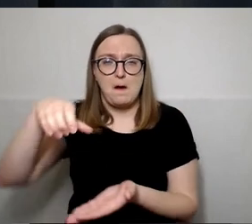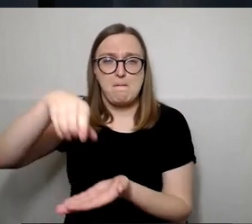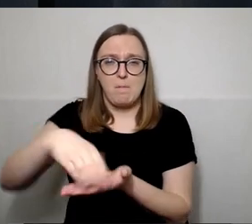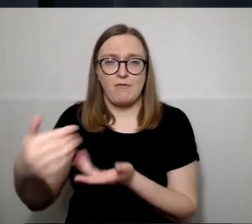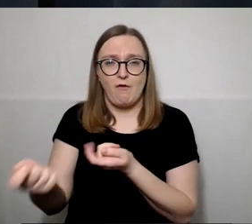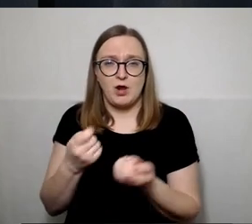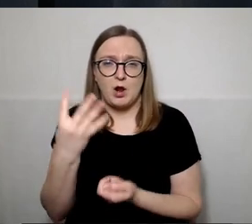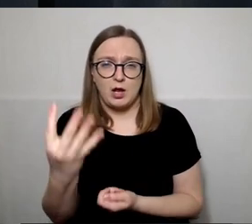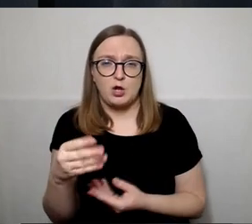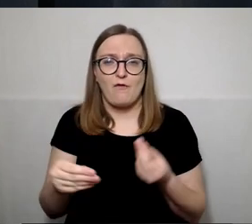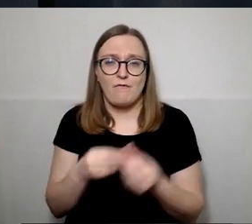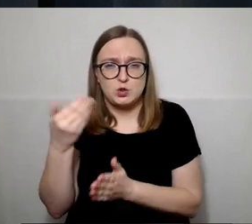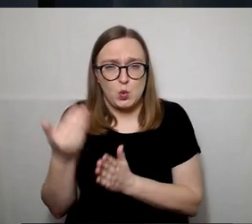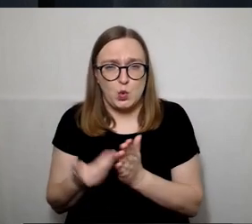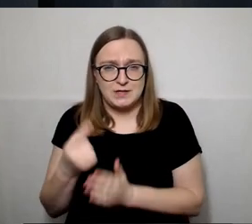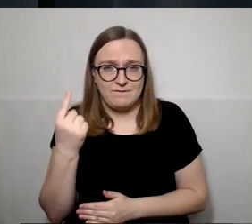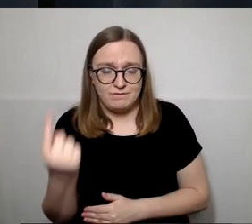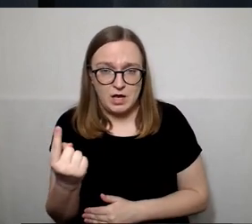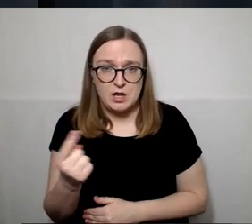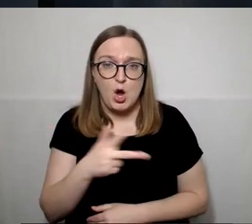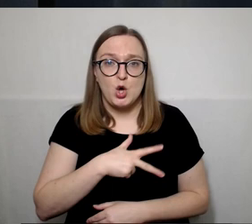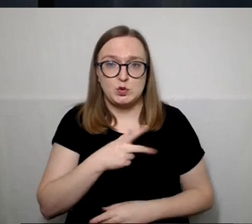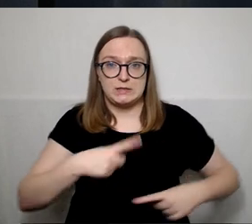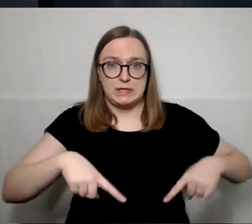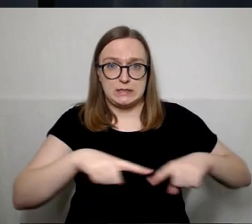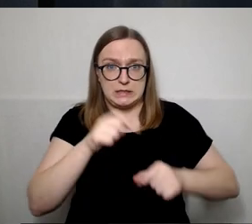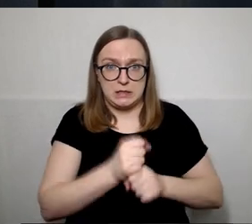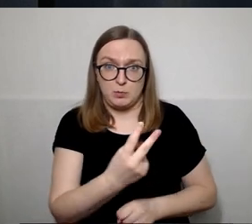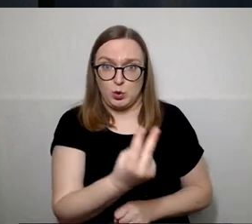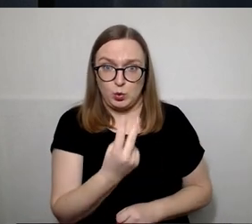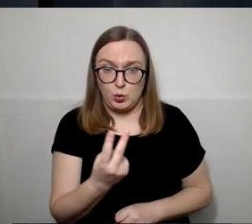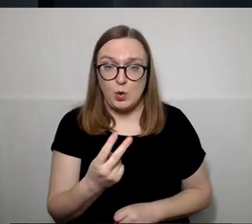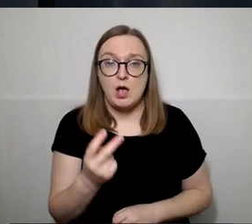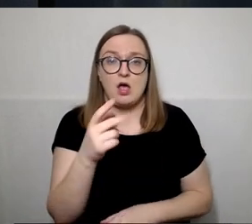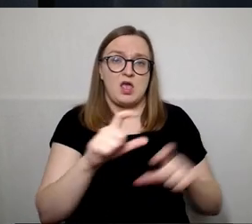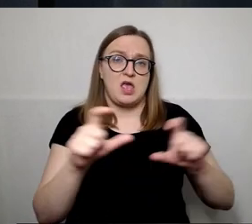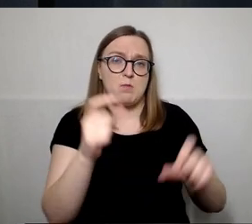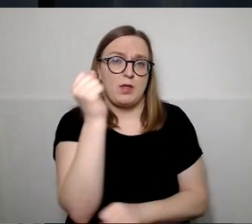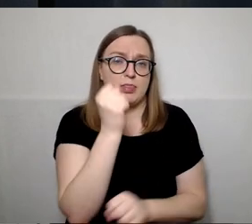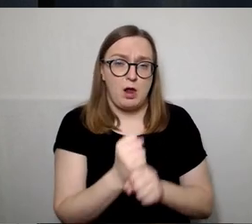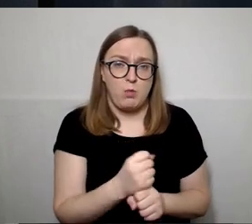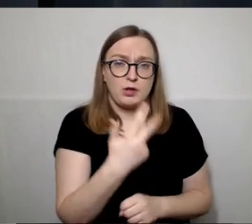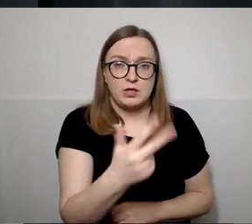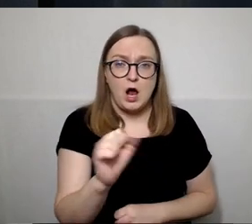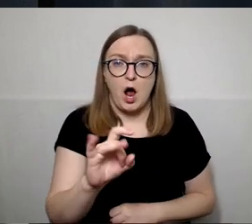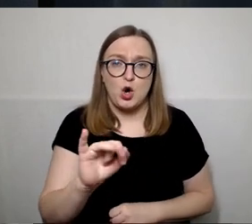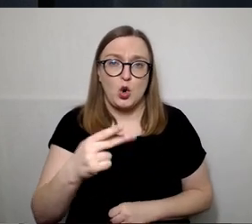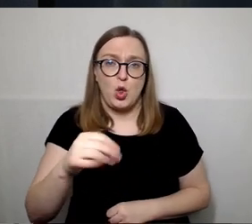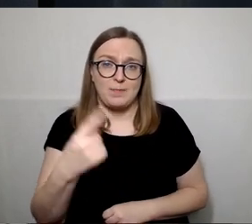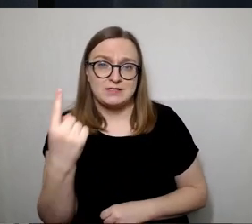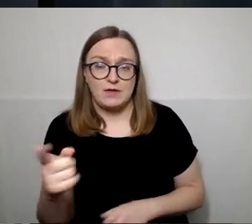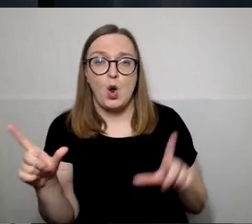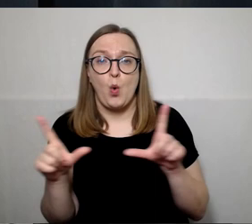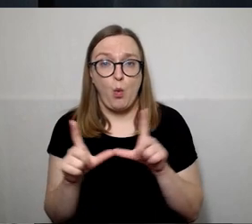verslo konsultantai 1, dirbantis socialinėje srityje 2, įmonių darbuotojai 3, agronomas 1, aukininkaujantis 2.